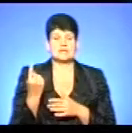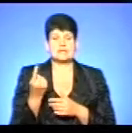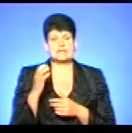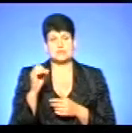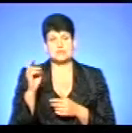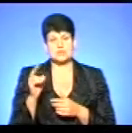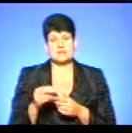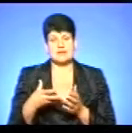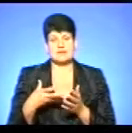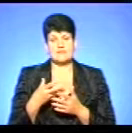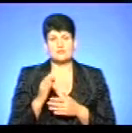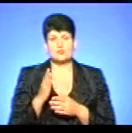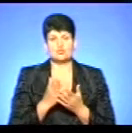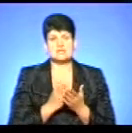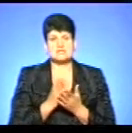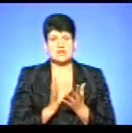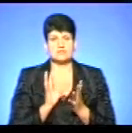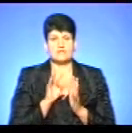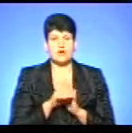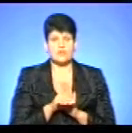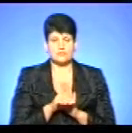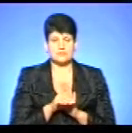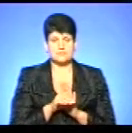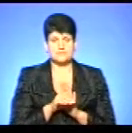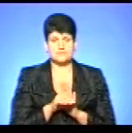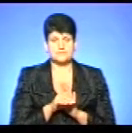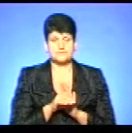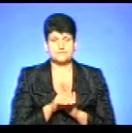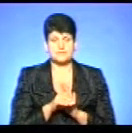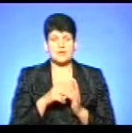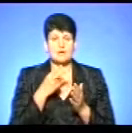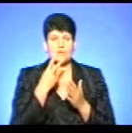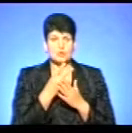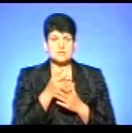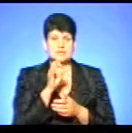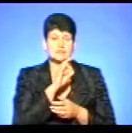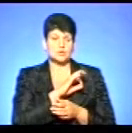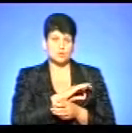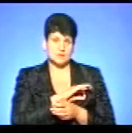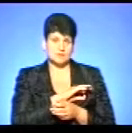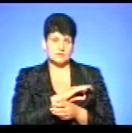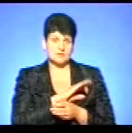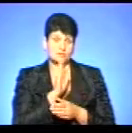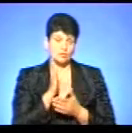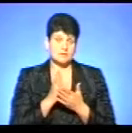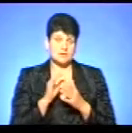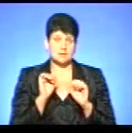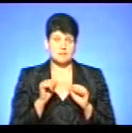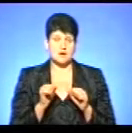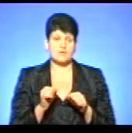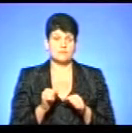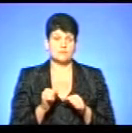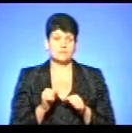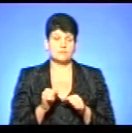внесок, буде зараховувати стаж, показати дохід відповідних декларацій і буде мати право для розрахунку,